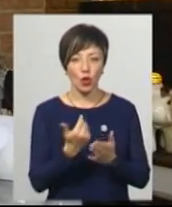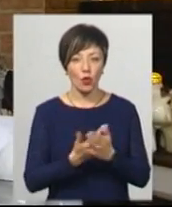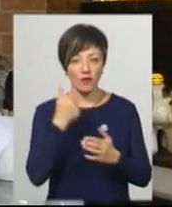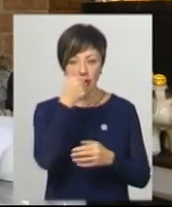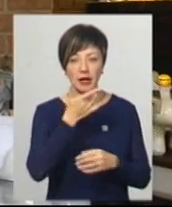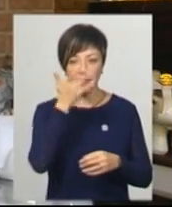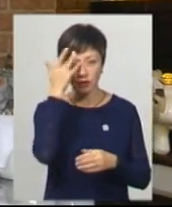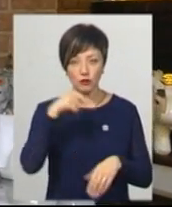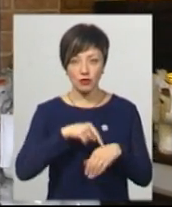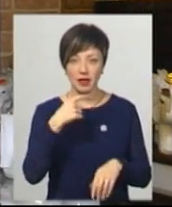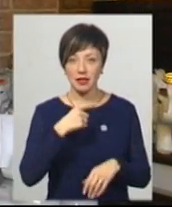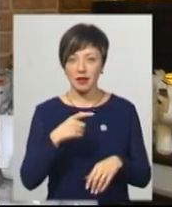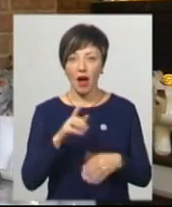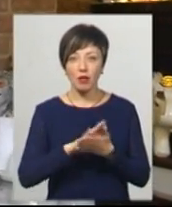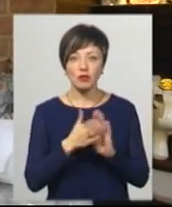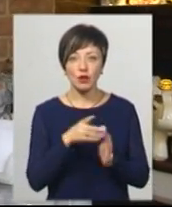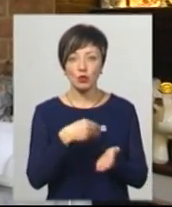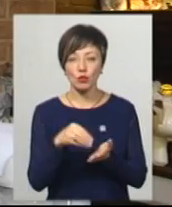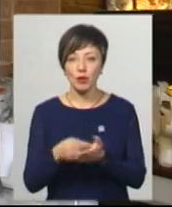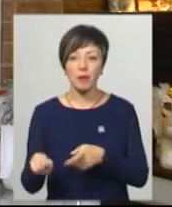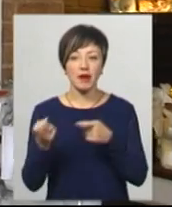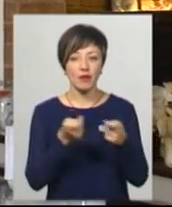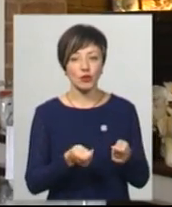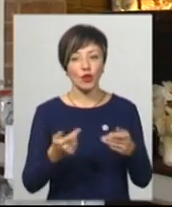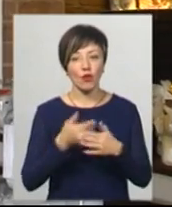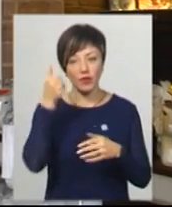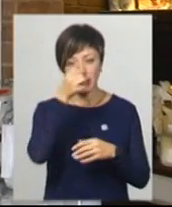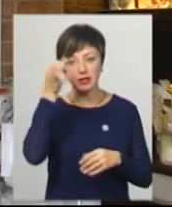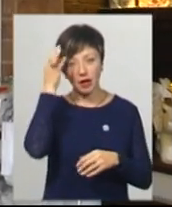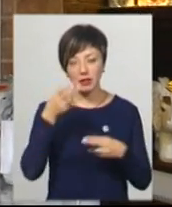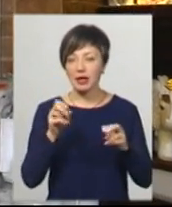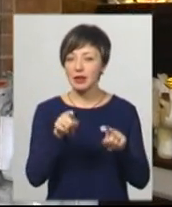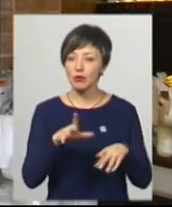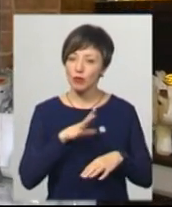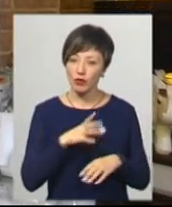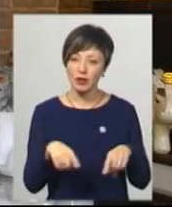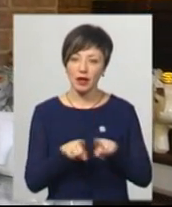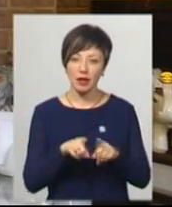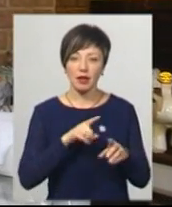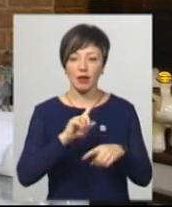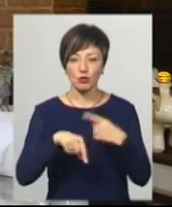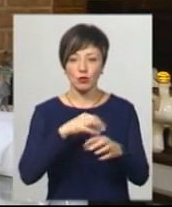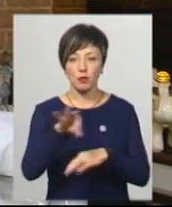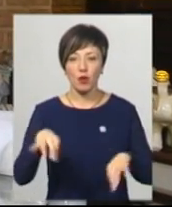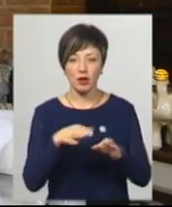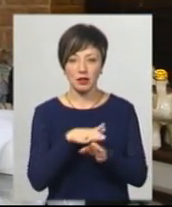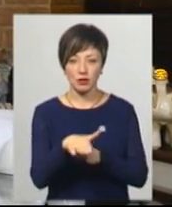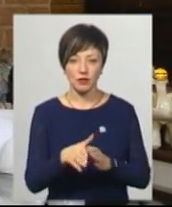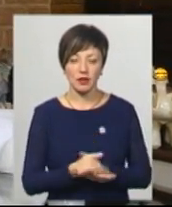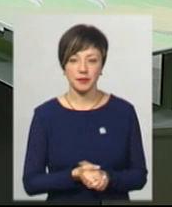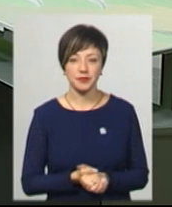І ти навіть літом відчуваєш в себе вже ту атмосферу, щось купуєш, привозиш і в Новий рік згадуєш, де ти був. Отакий наступний проєкт би хотілося реалізувати.